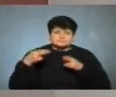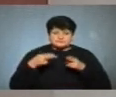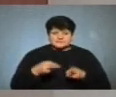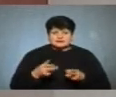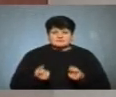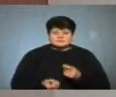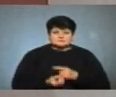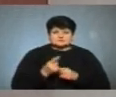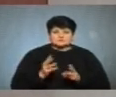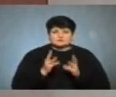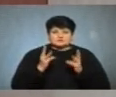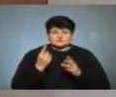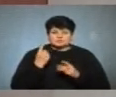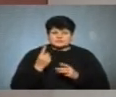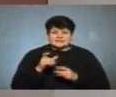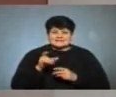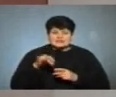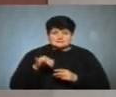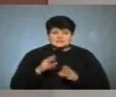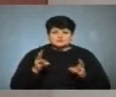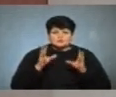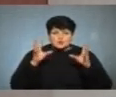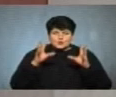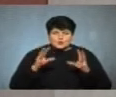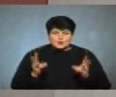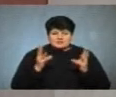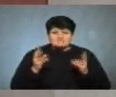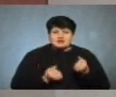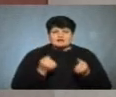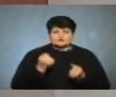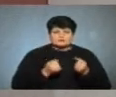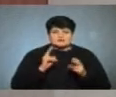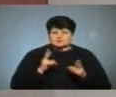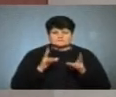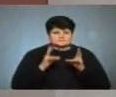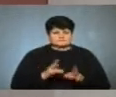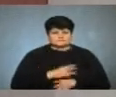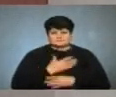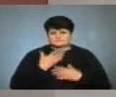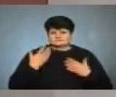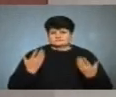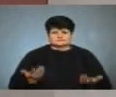зайнялася одна ємністі спальним із горів автомобілі. Ірина Крупа каже, ніхто не травмувався.